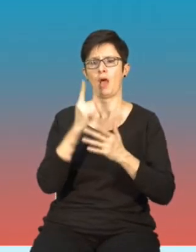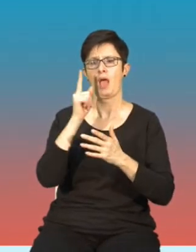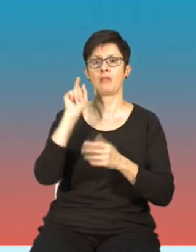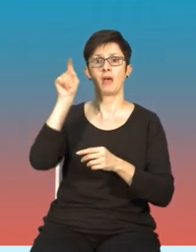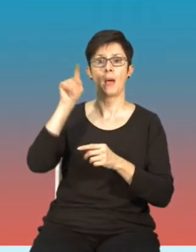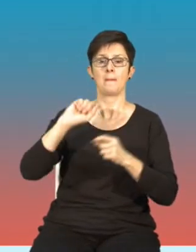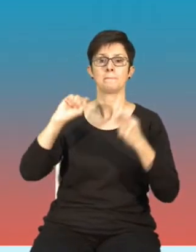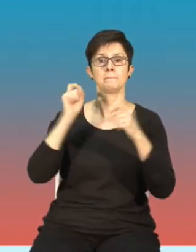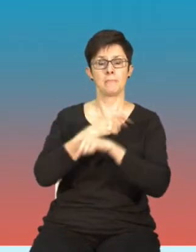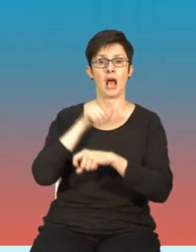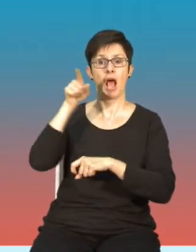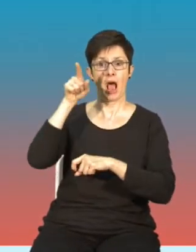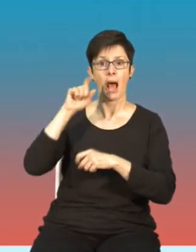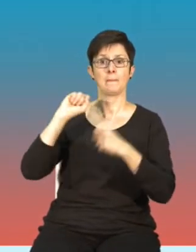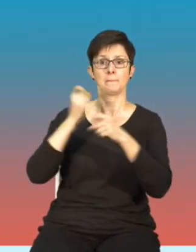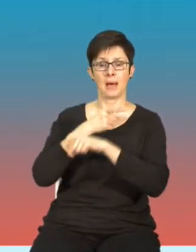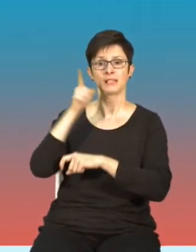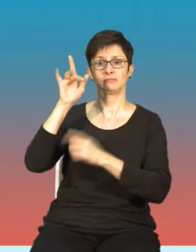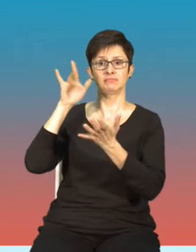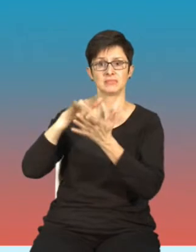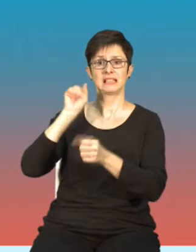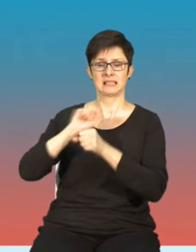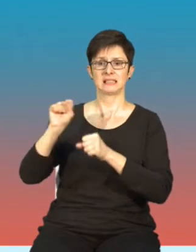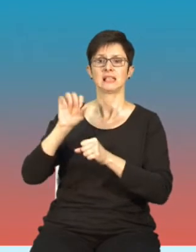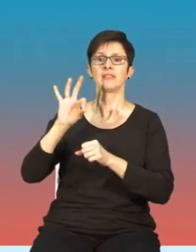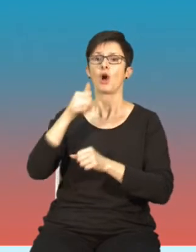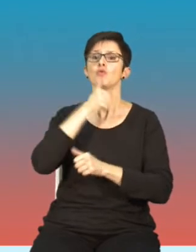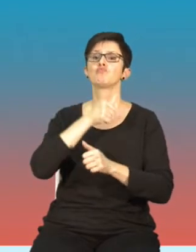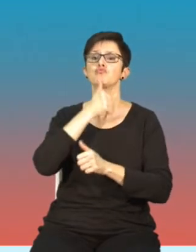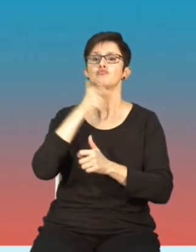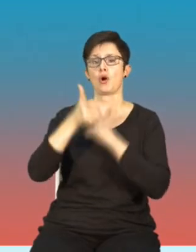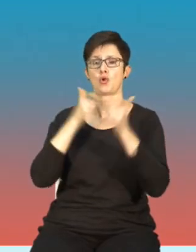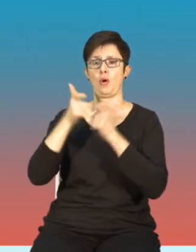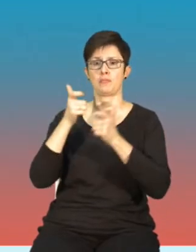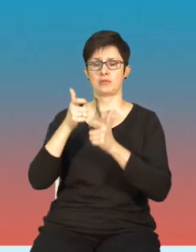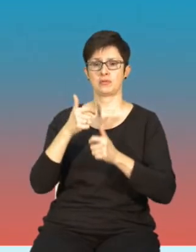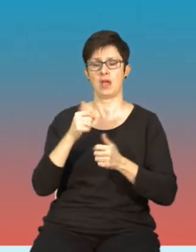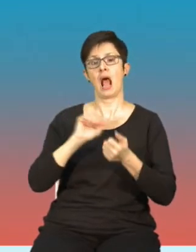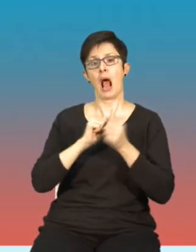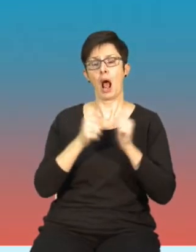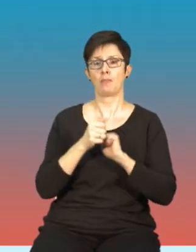te usługi są testowane obecnie lub jest to błąd